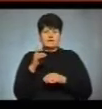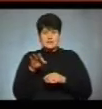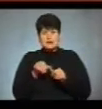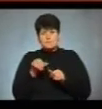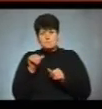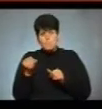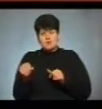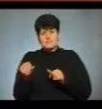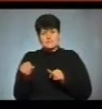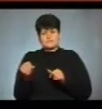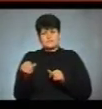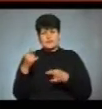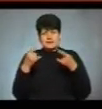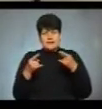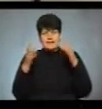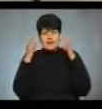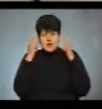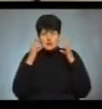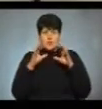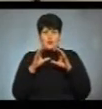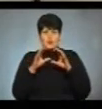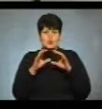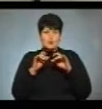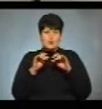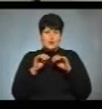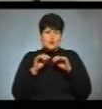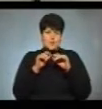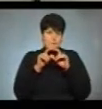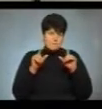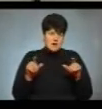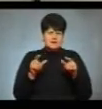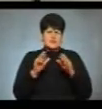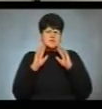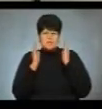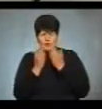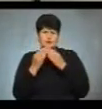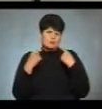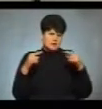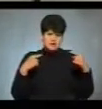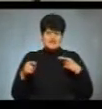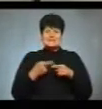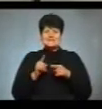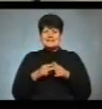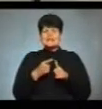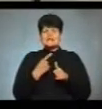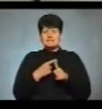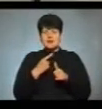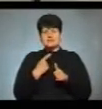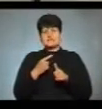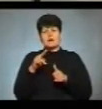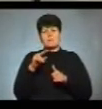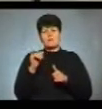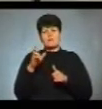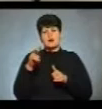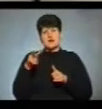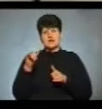телекомпанією, чи, можливо, на стадіоні, чи в іншому приміщенні, відповідно, це все буде називатися публічні дебати, як